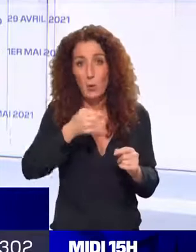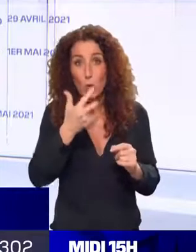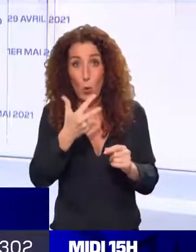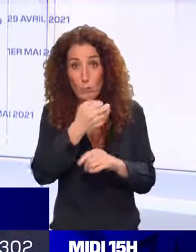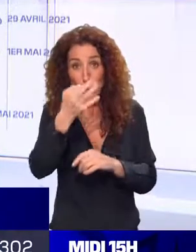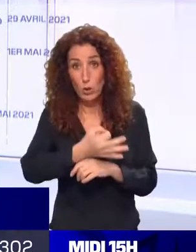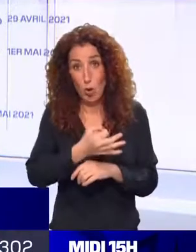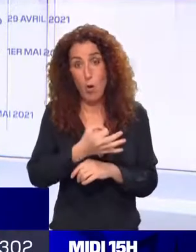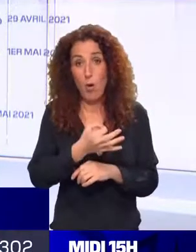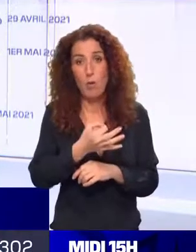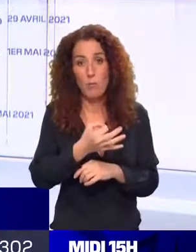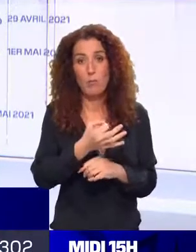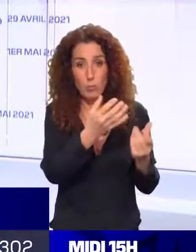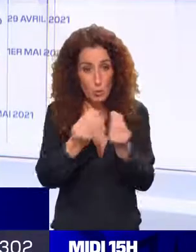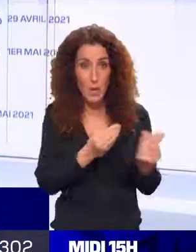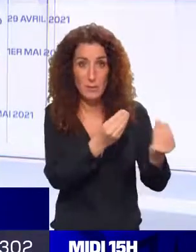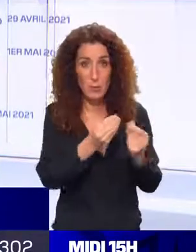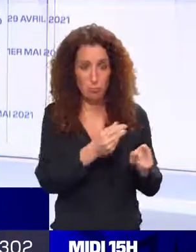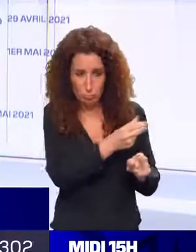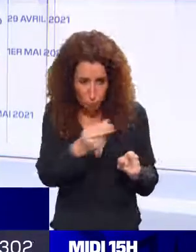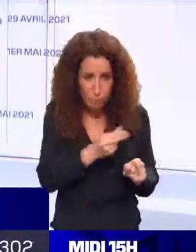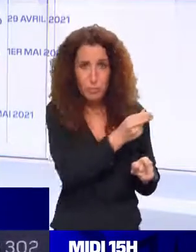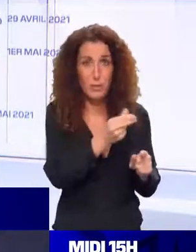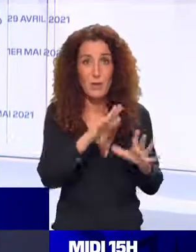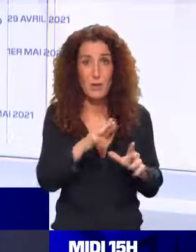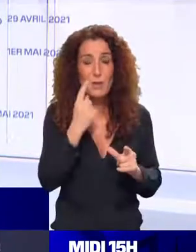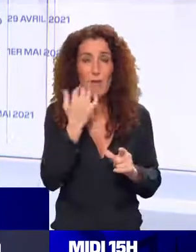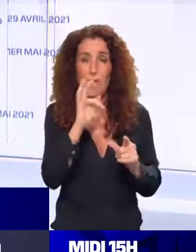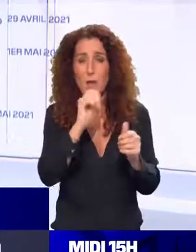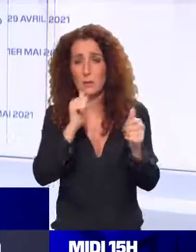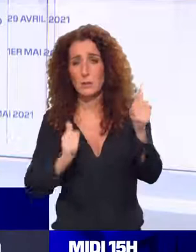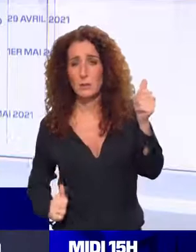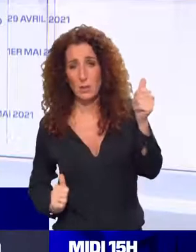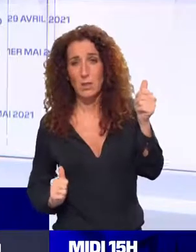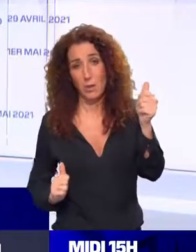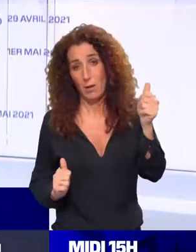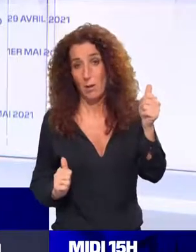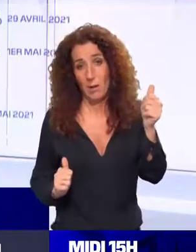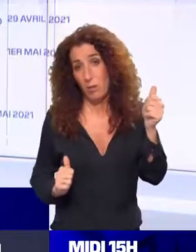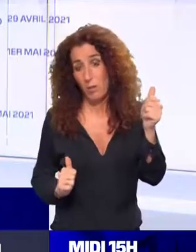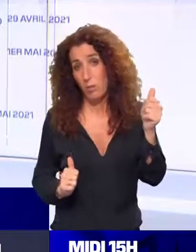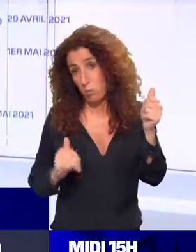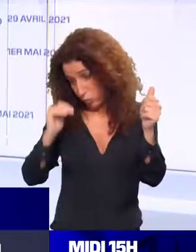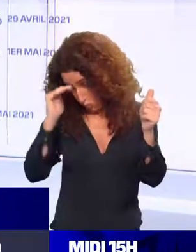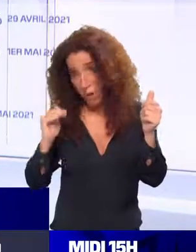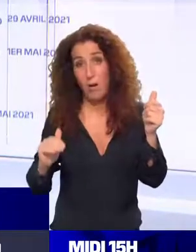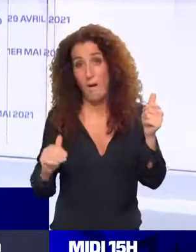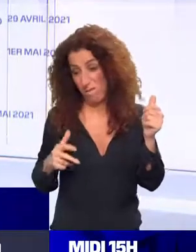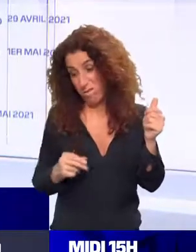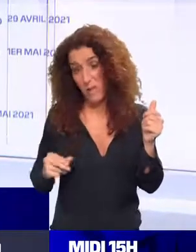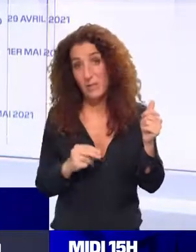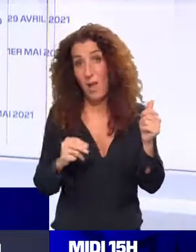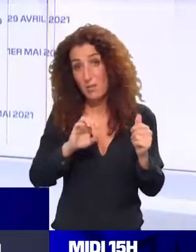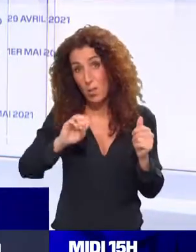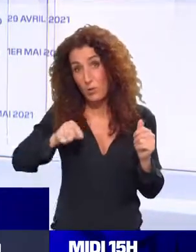% en moyenne de sa population. Vous le voyez, la France est bien loin derrière avec en ce moment une vaccination d'à peine plus de 0